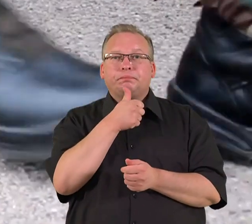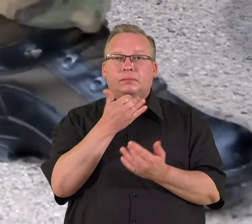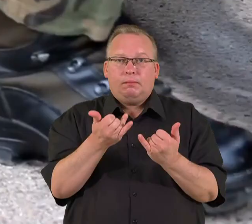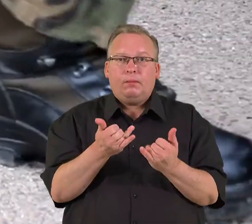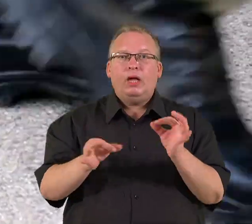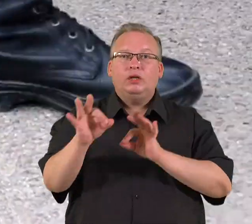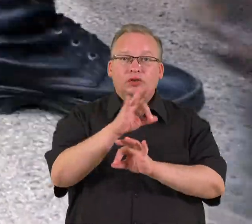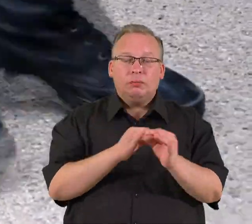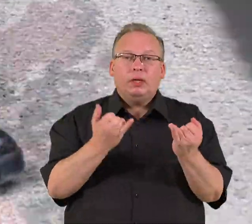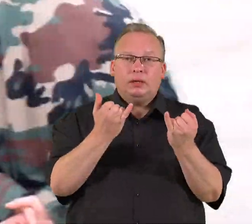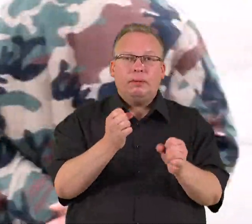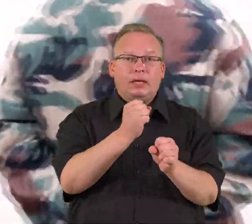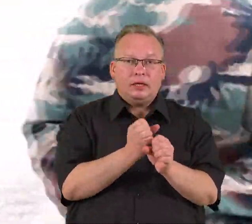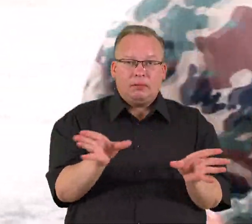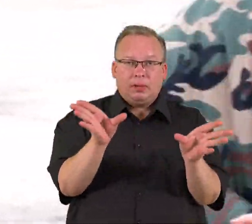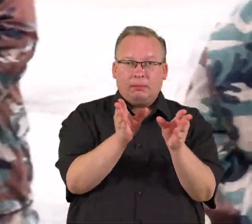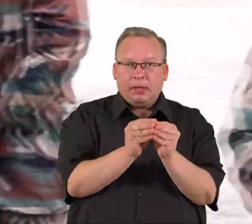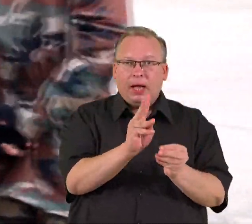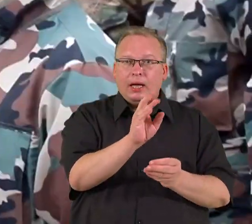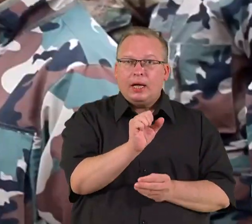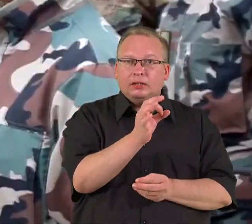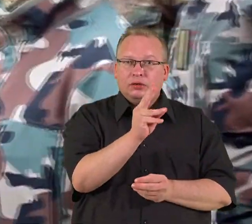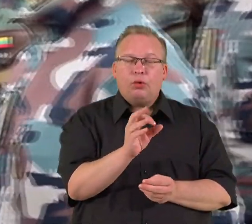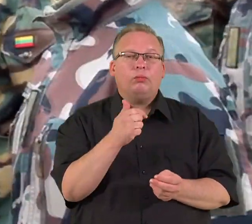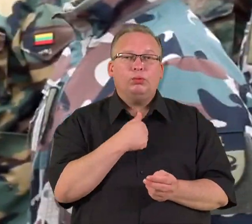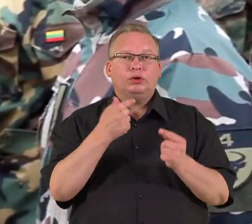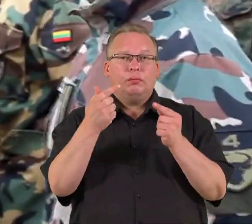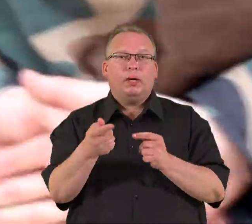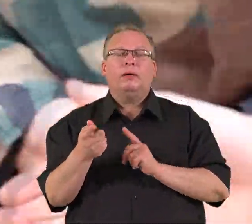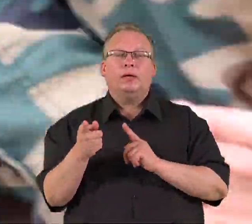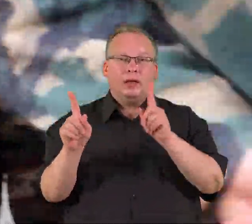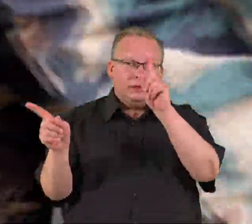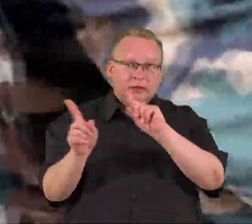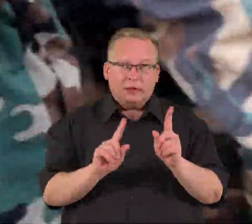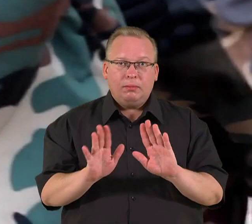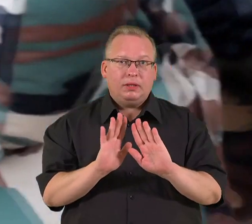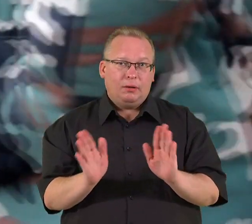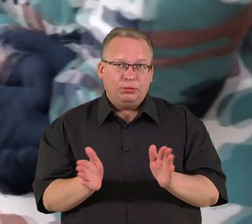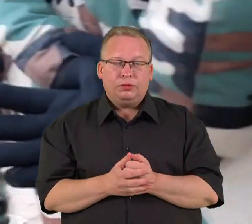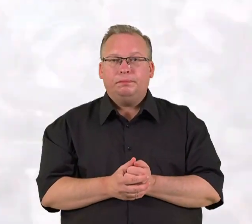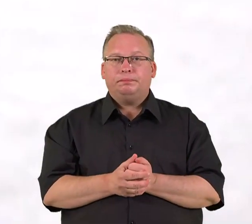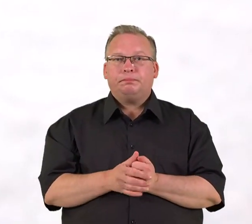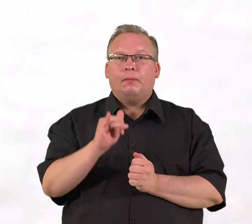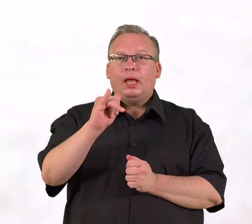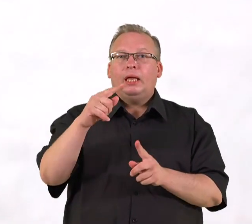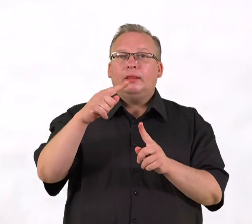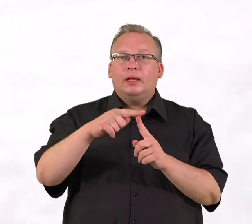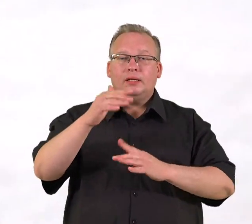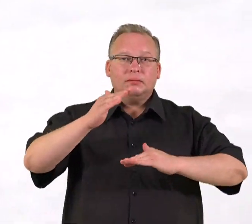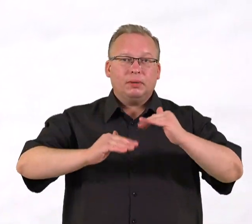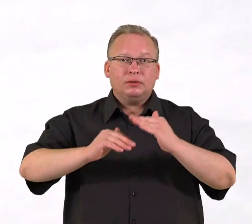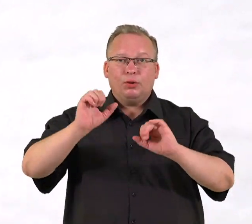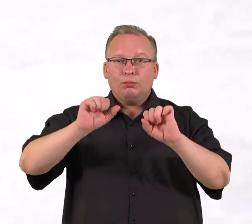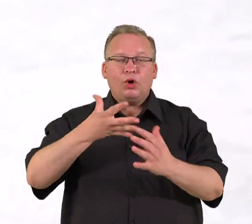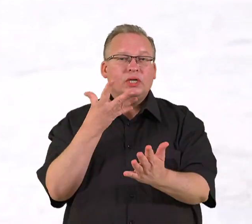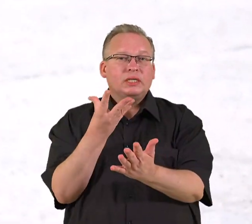inžinierių būrei šaulių, kurie dirba su KASP'u ir ruošia, sakykime, mūsų priešų daug surprizų, kai jūs bandytų judėti, ar ne. IT specialistai galėtų savo,